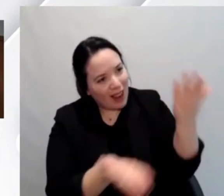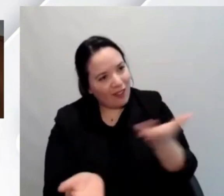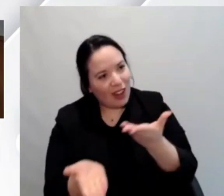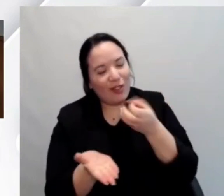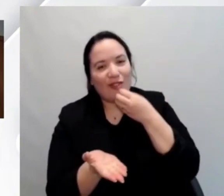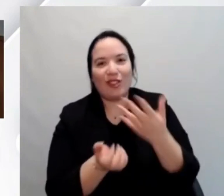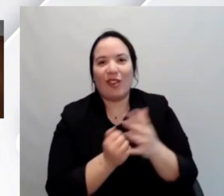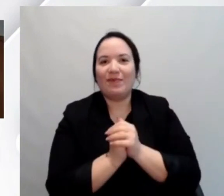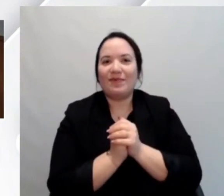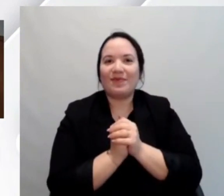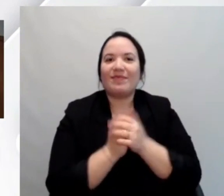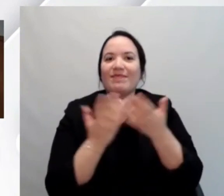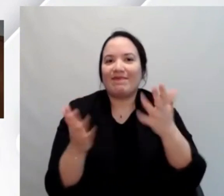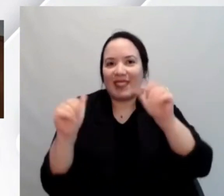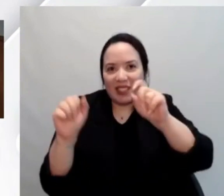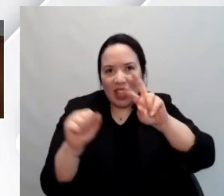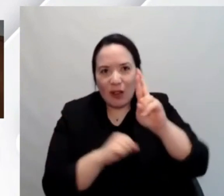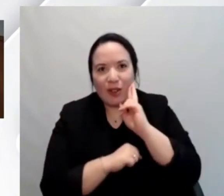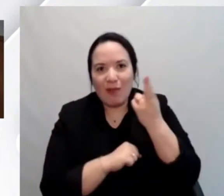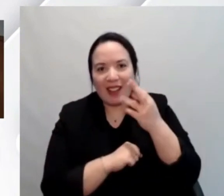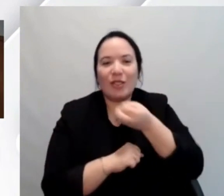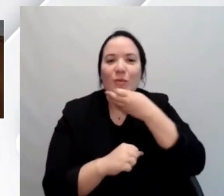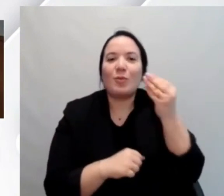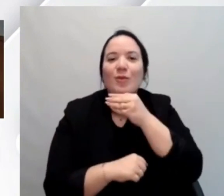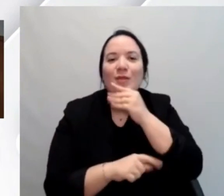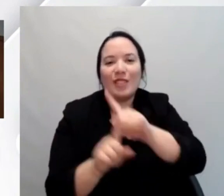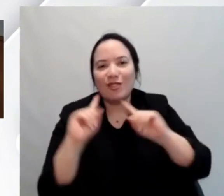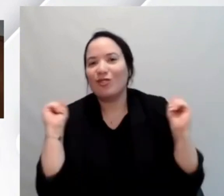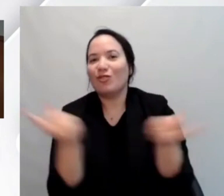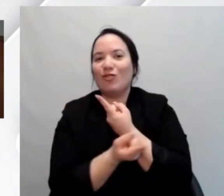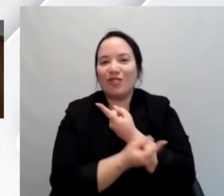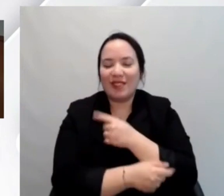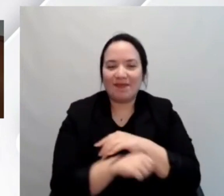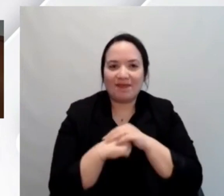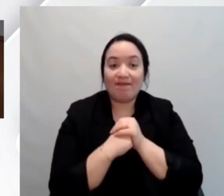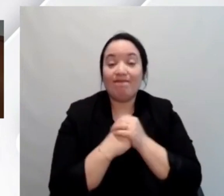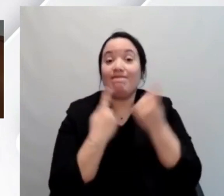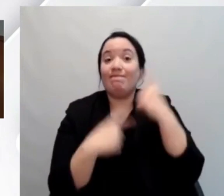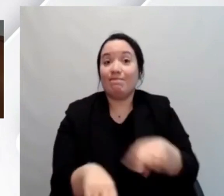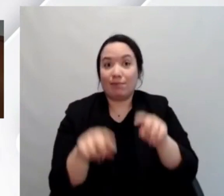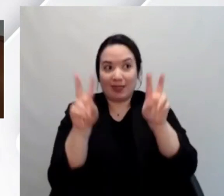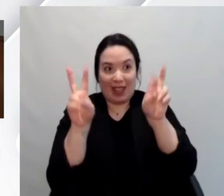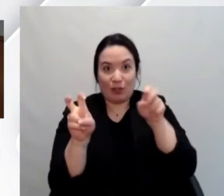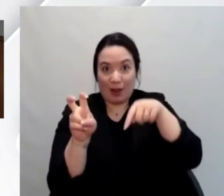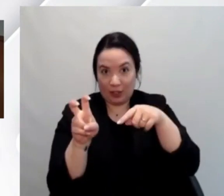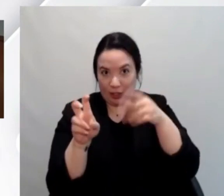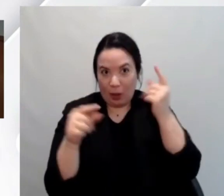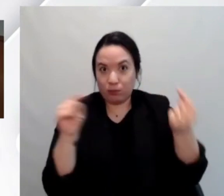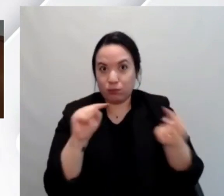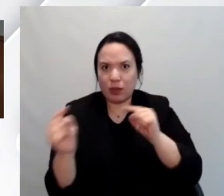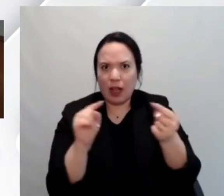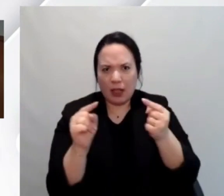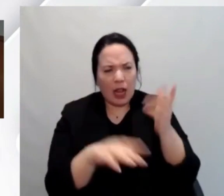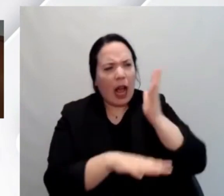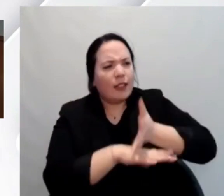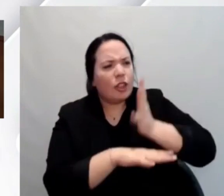Ciao Roberto, buon pomeriggio a tutti e a tutte. Quindi rimanendo nel tema del panel, accessibilità nelle learning,